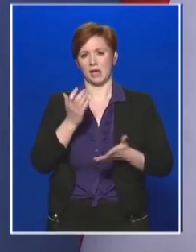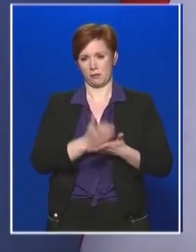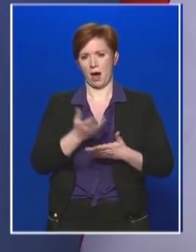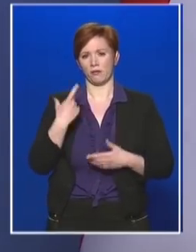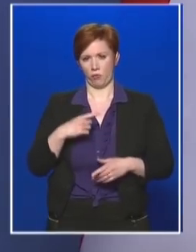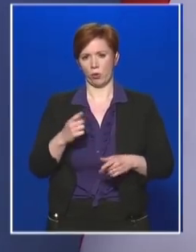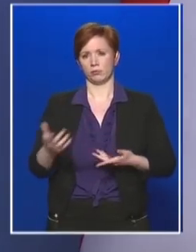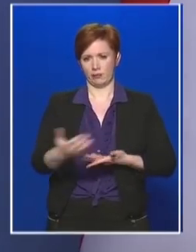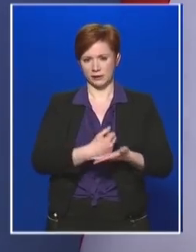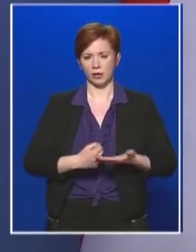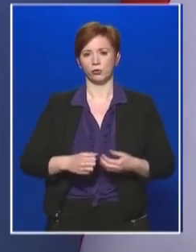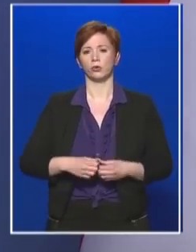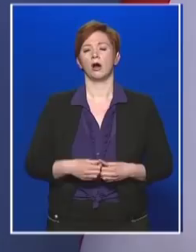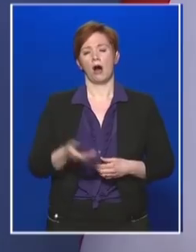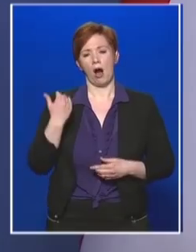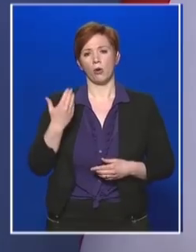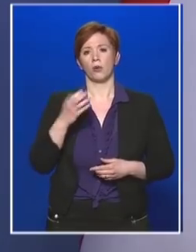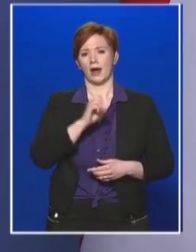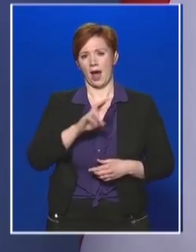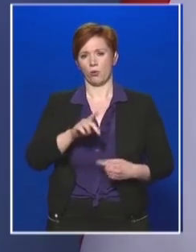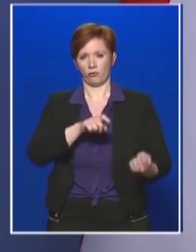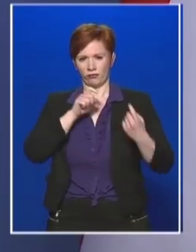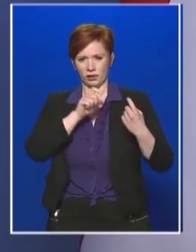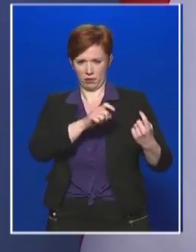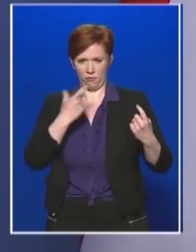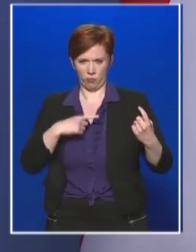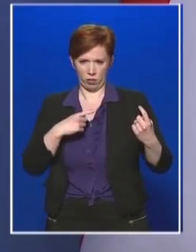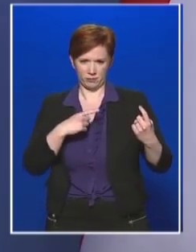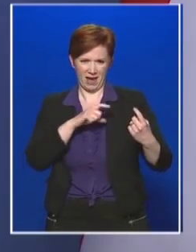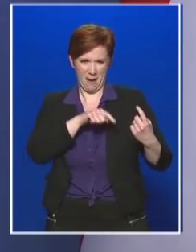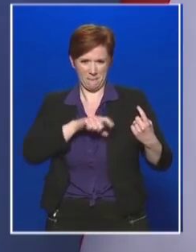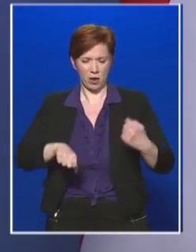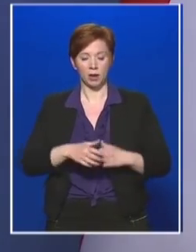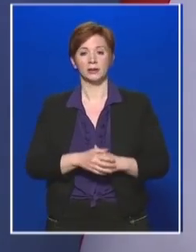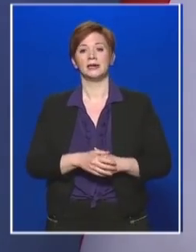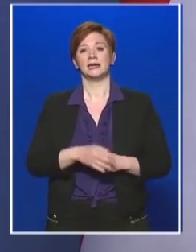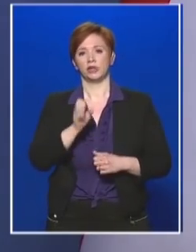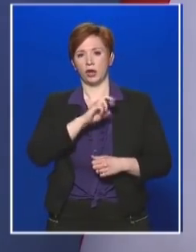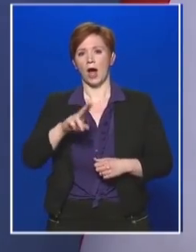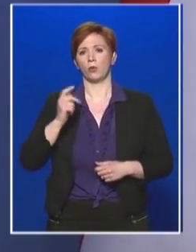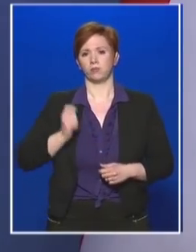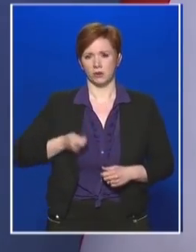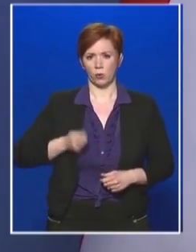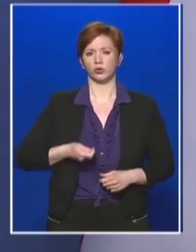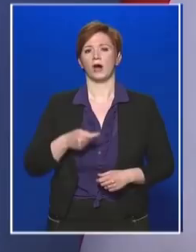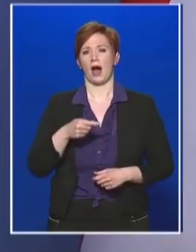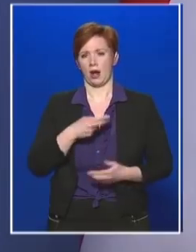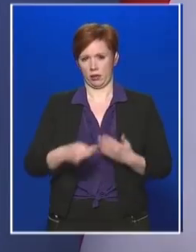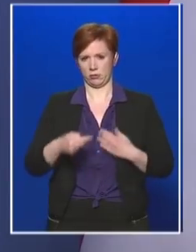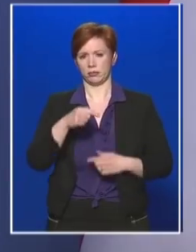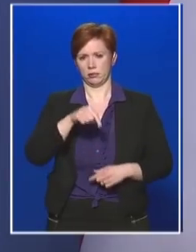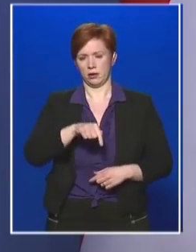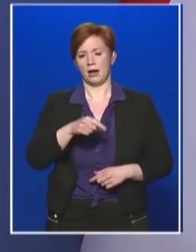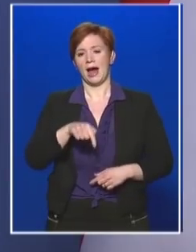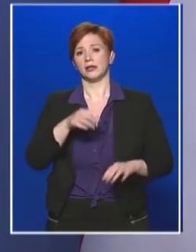akkor egy Európai Unióval folytatott vitát eredményezett ez, és az Európai Unió bíróságán ezt az ügyet